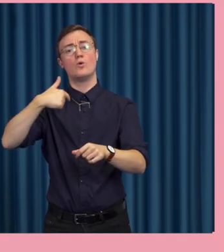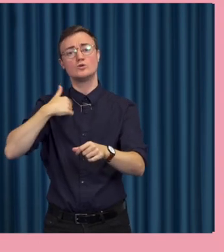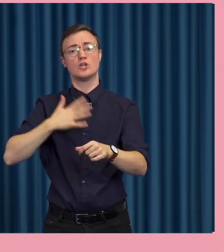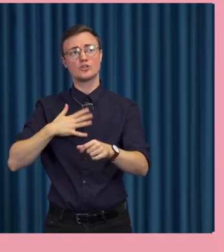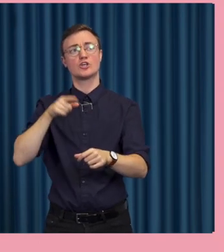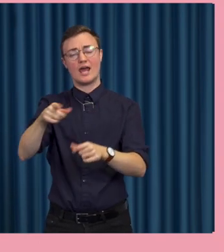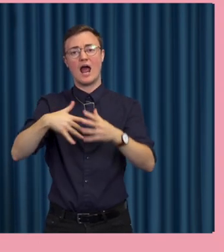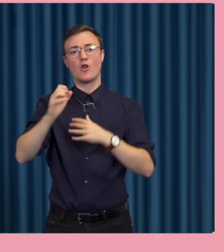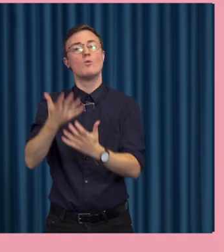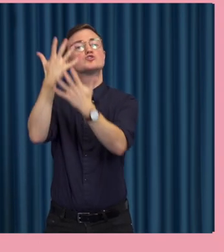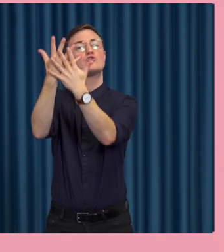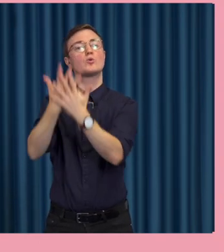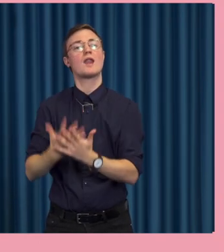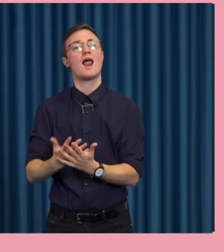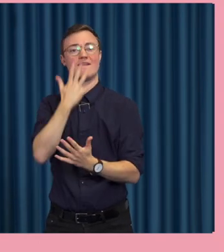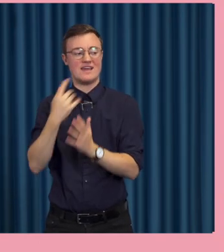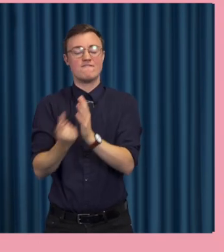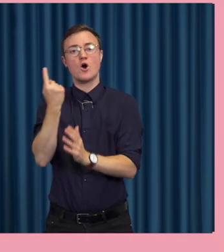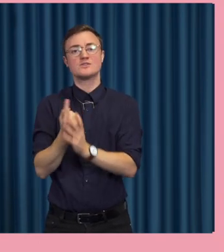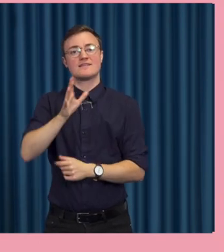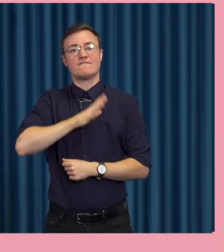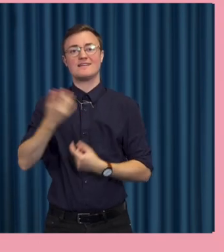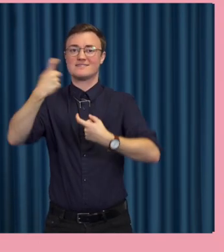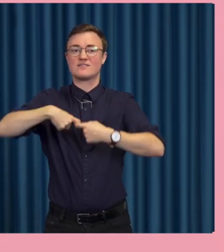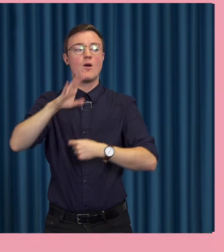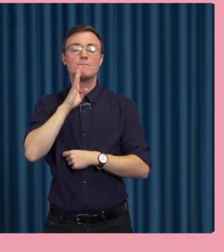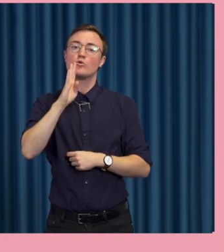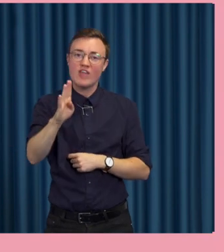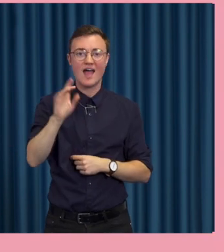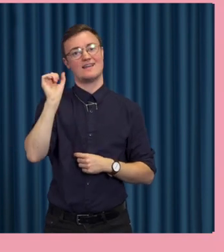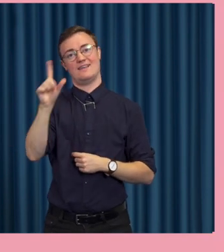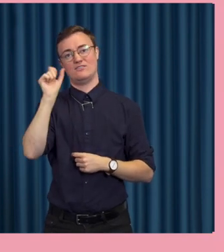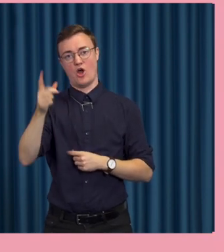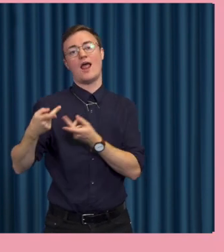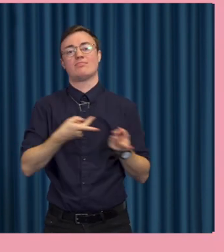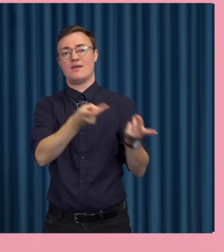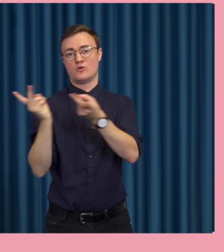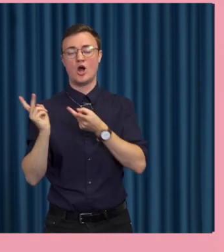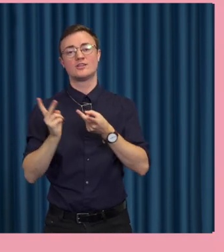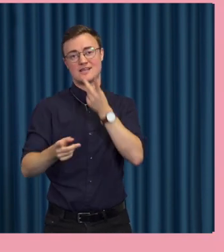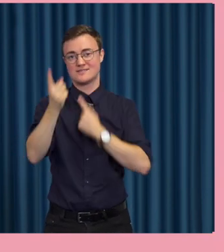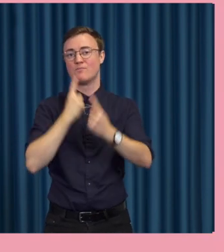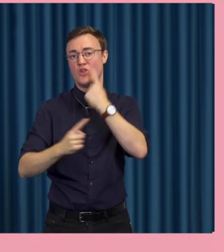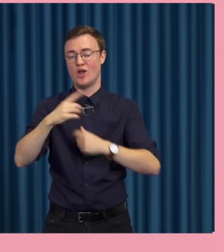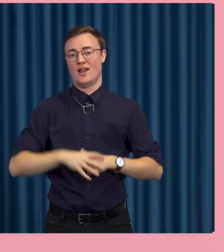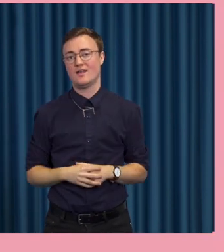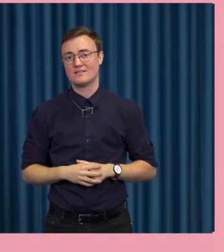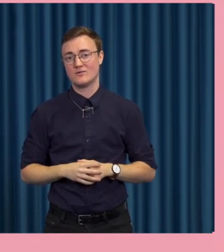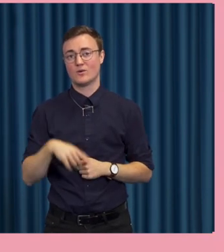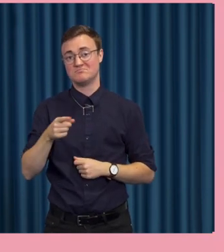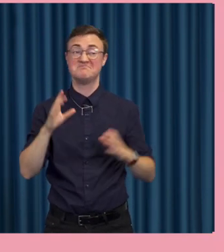utgör någon slags strukturell förutsättning för det moderna, digitala, demokratiska samtalet. Och